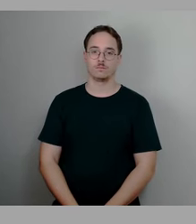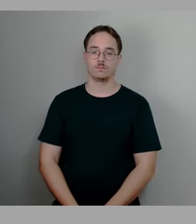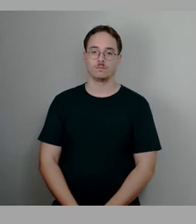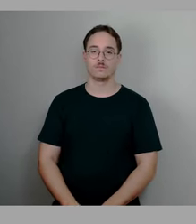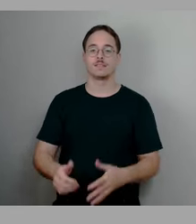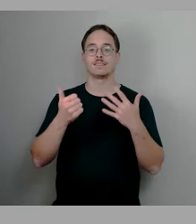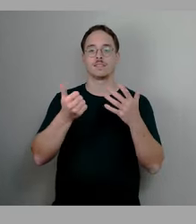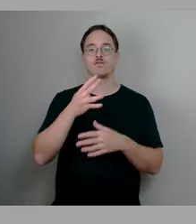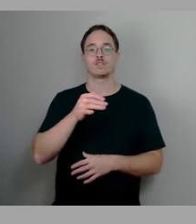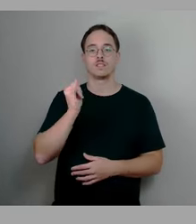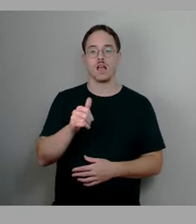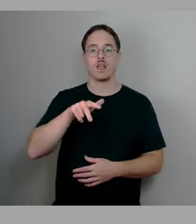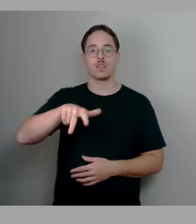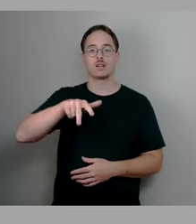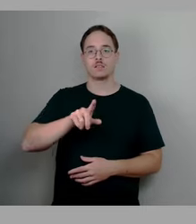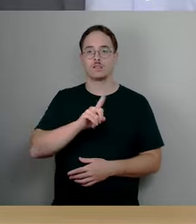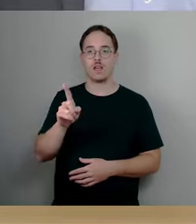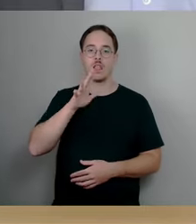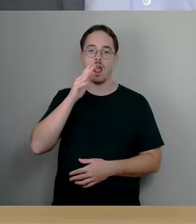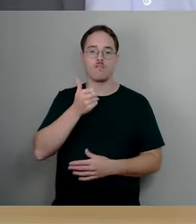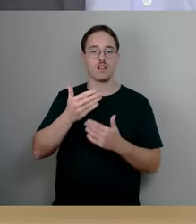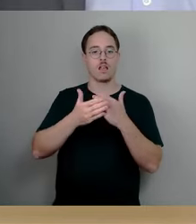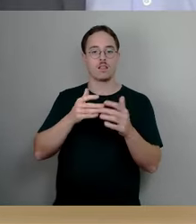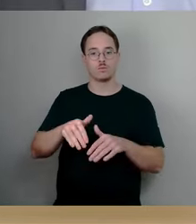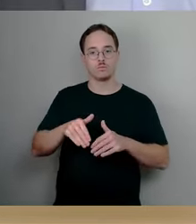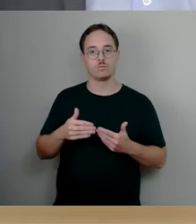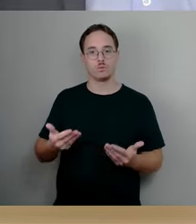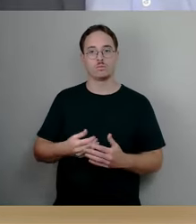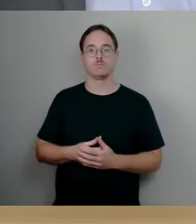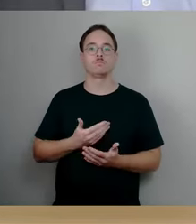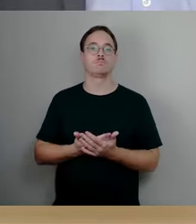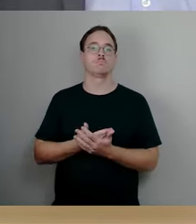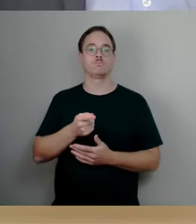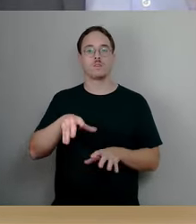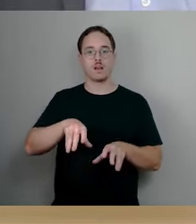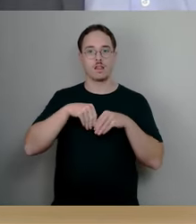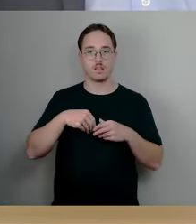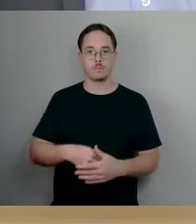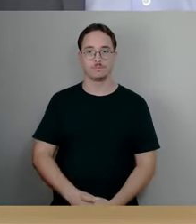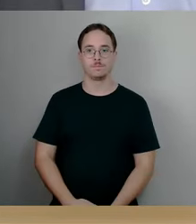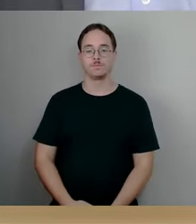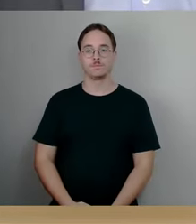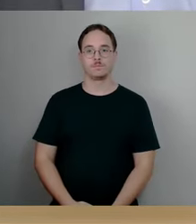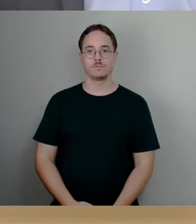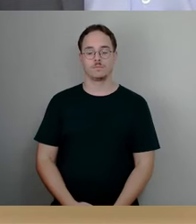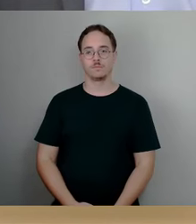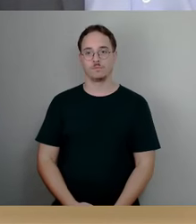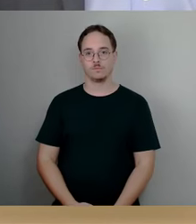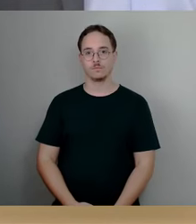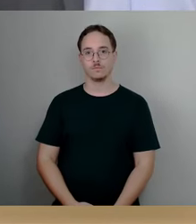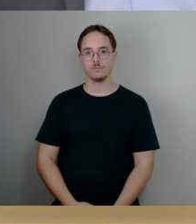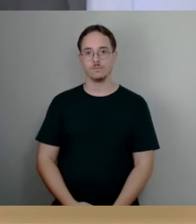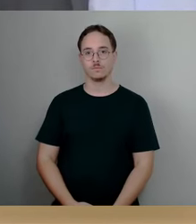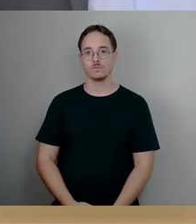46, ja, 13, nein, 11, Enthaltung. Damit ist die Vorlage, beziehungsweise der Ausschussbericht so